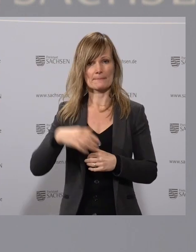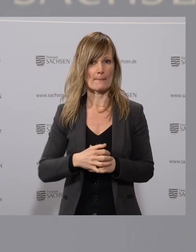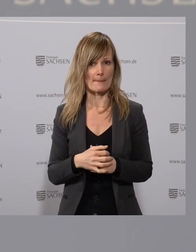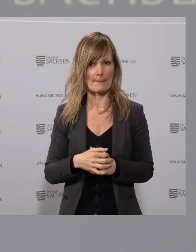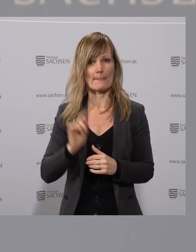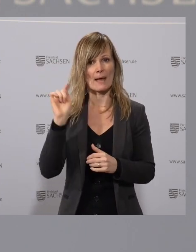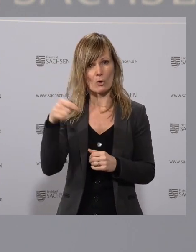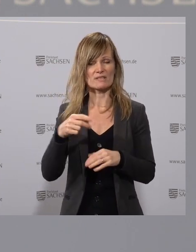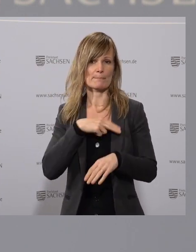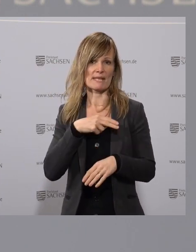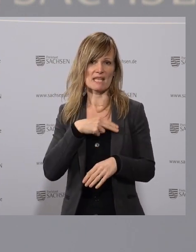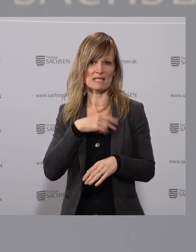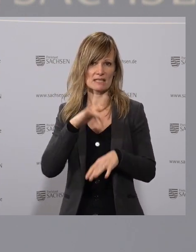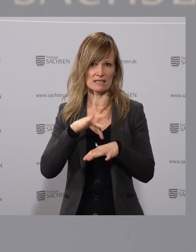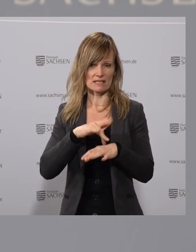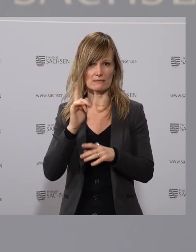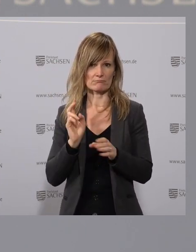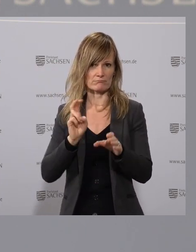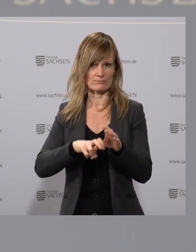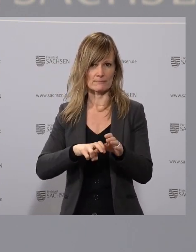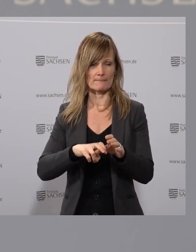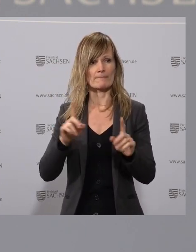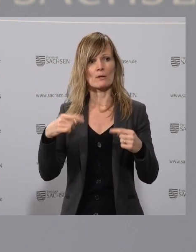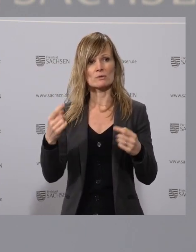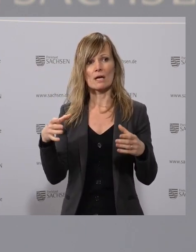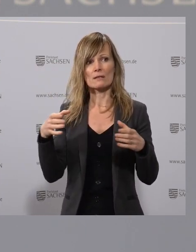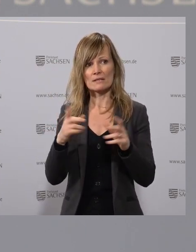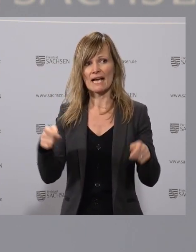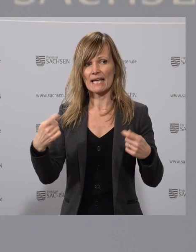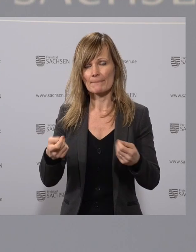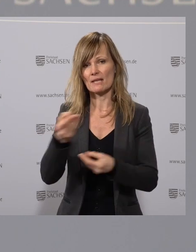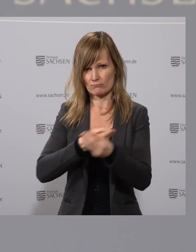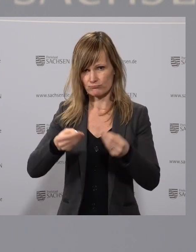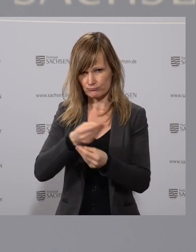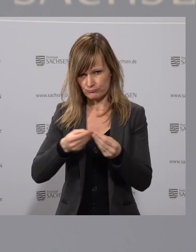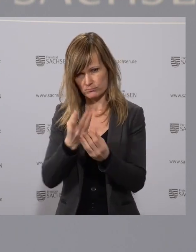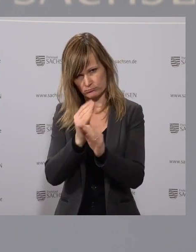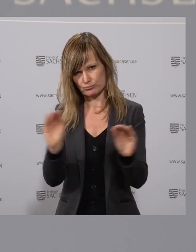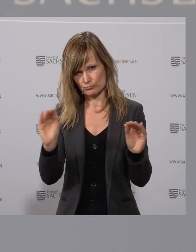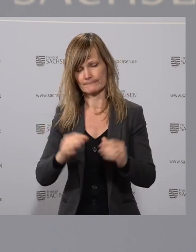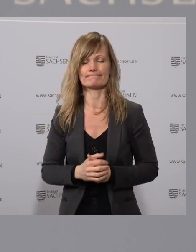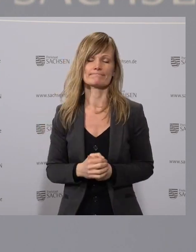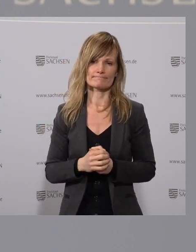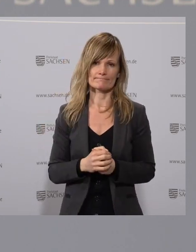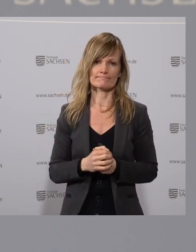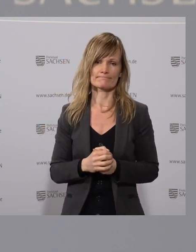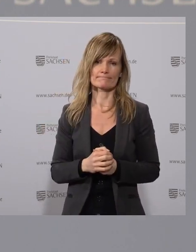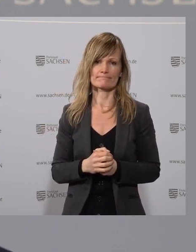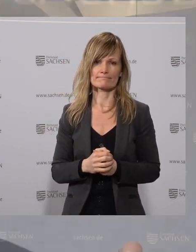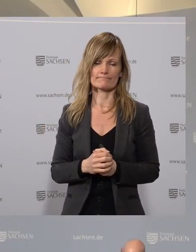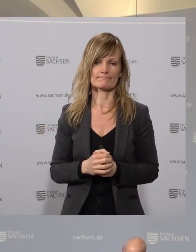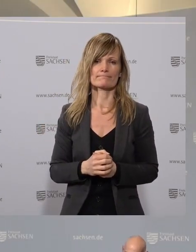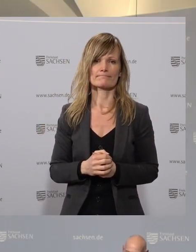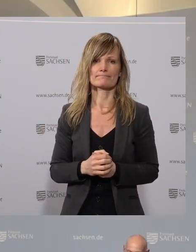die Außenministerin teilnehmen wird. Und im Anschluss wird es in Berlin dann auch zu den Ergebnissen entsprechende Pressestatements geben. So viel von mir.